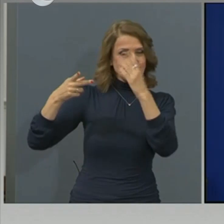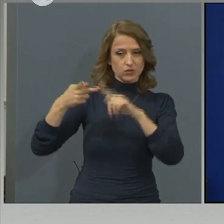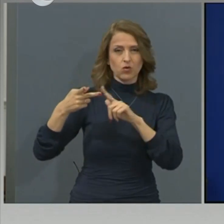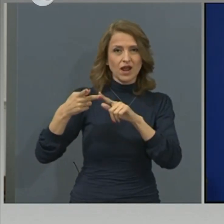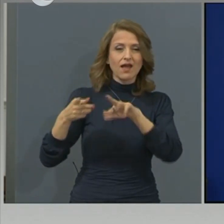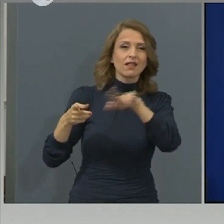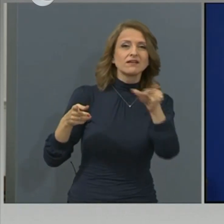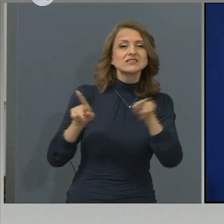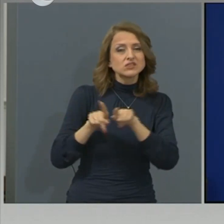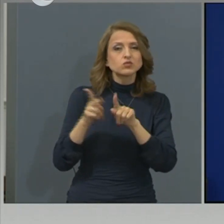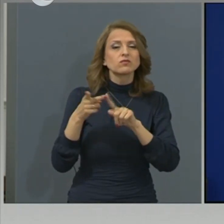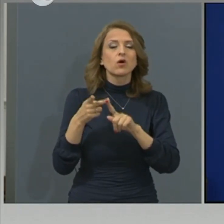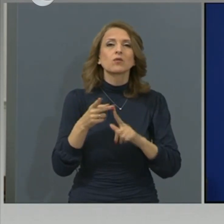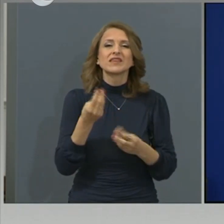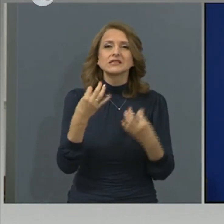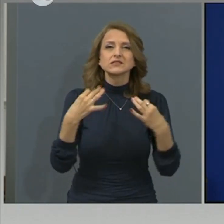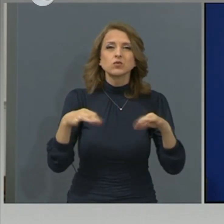описват като дразнища, нетърпима,